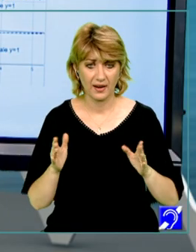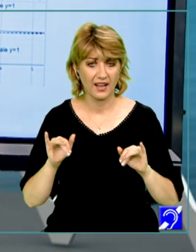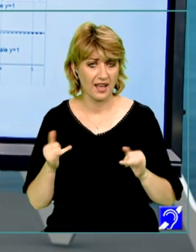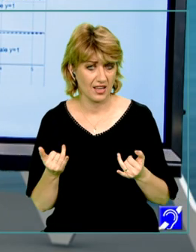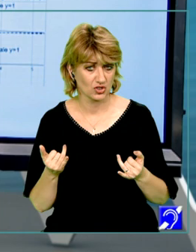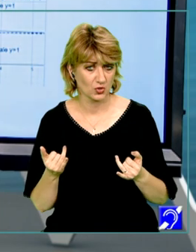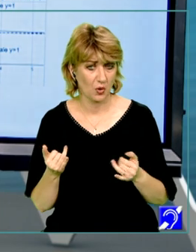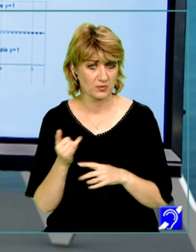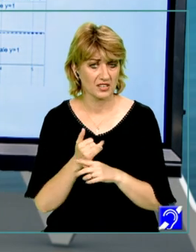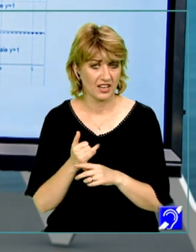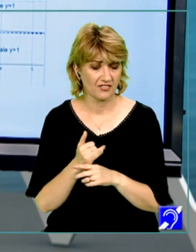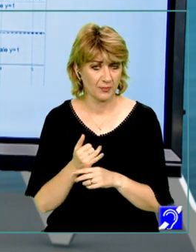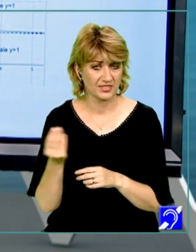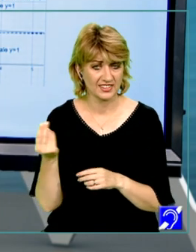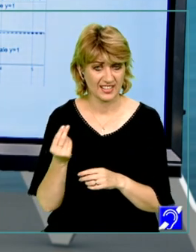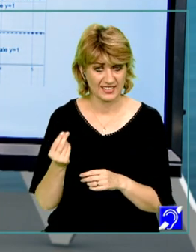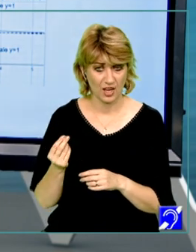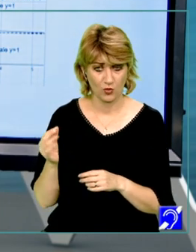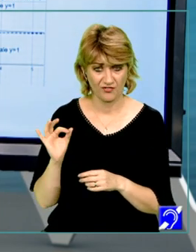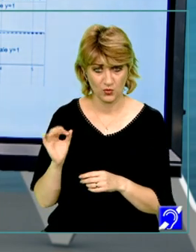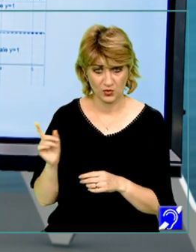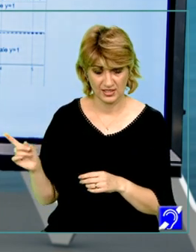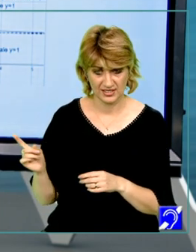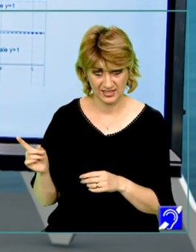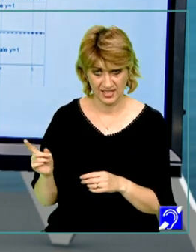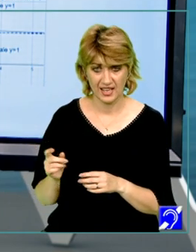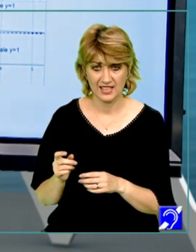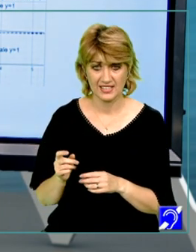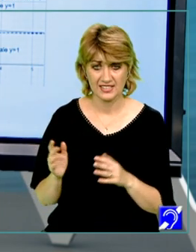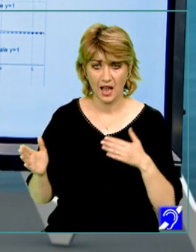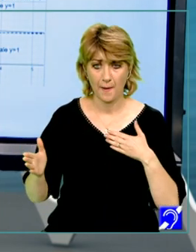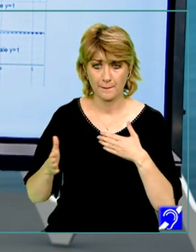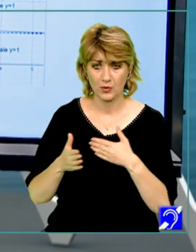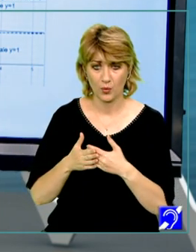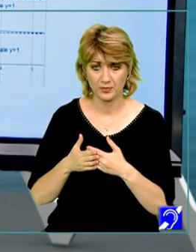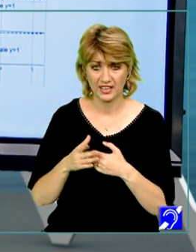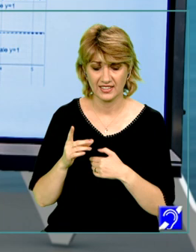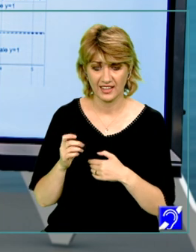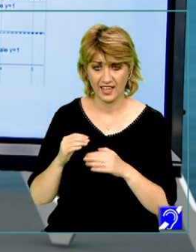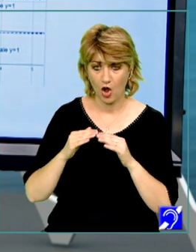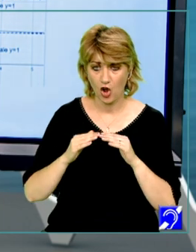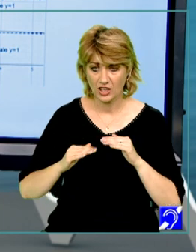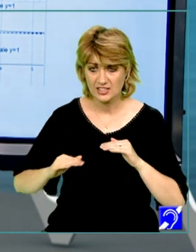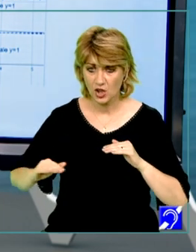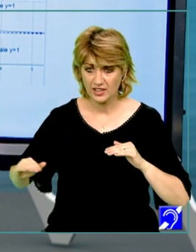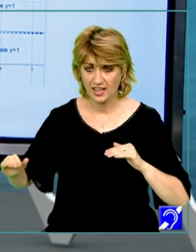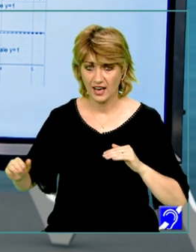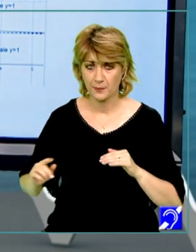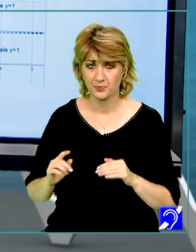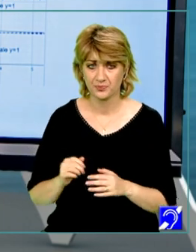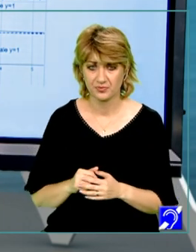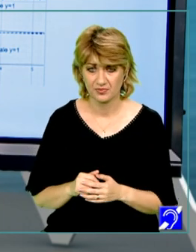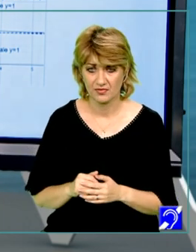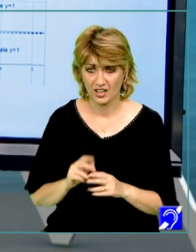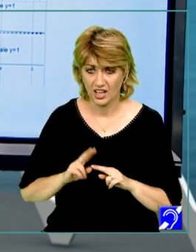observați cum desenul funcției, reprezentarea grafică, se apropie de această orizontală, care va fi asimptota